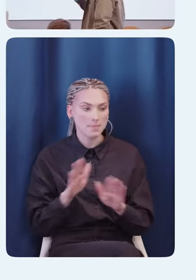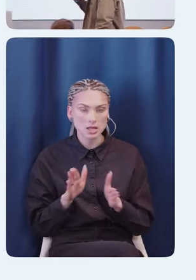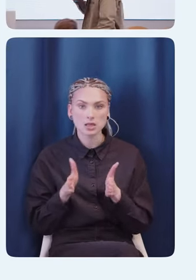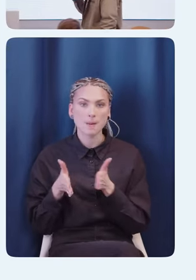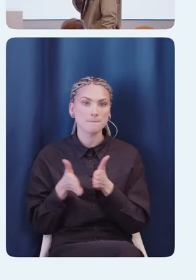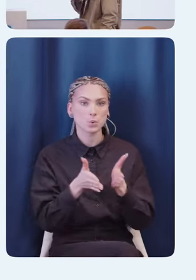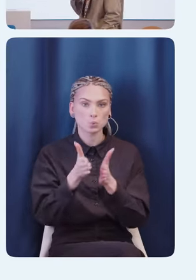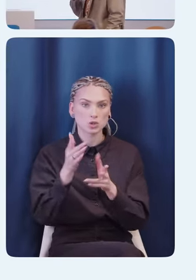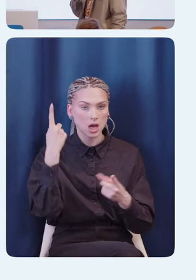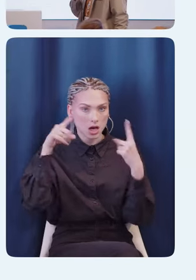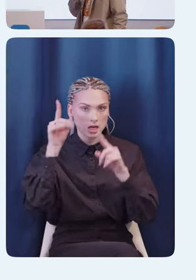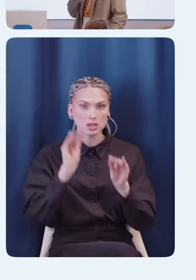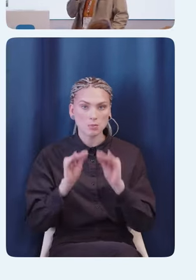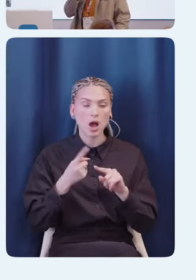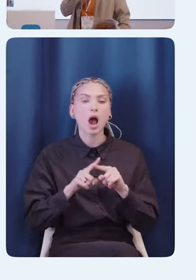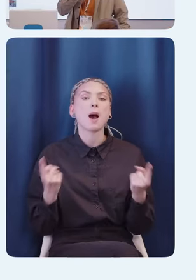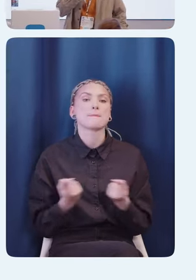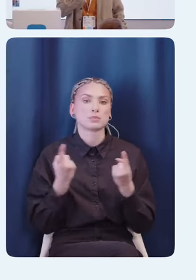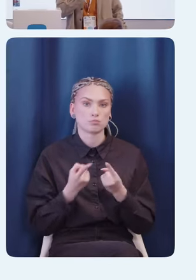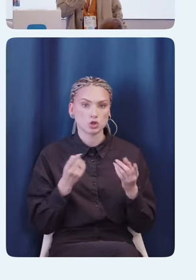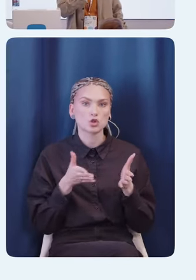обычный путь разработки называется.